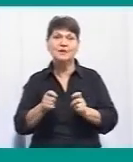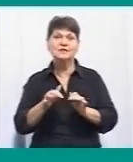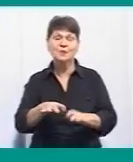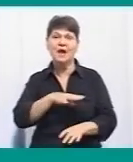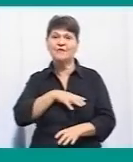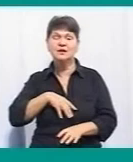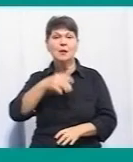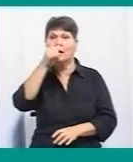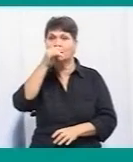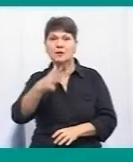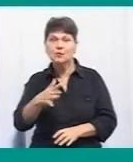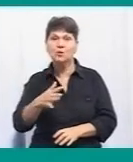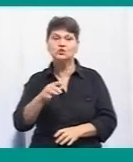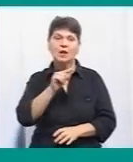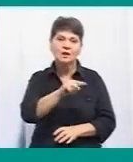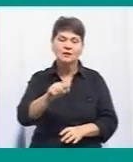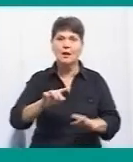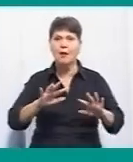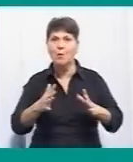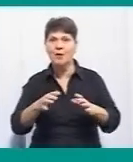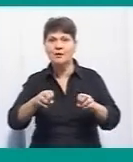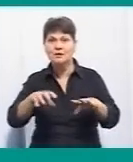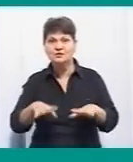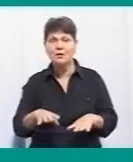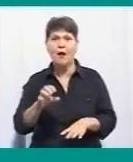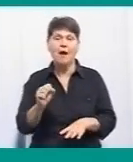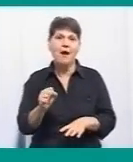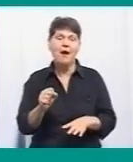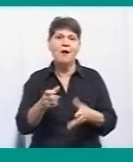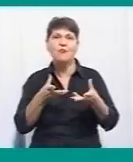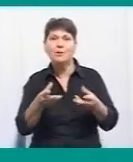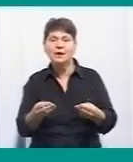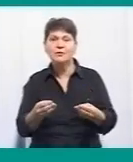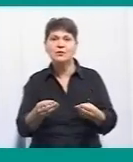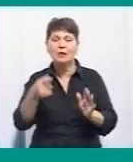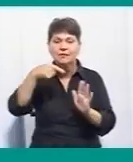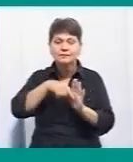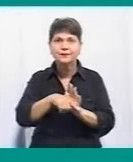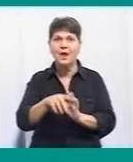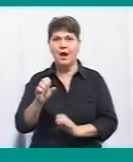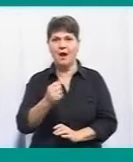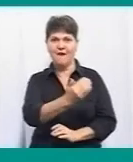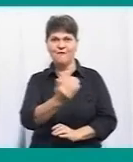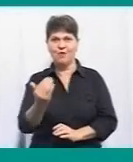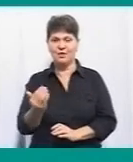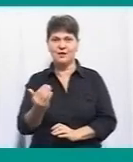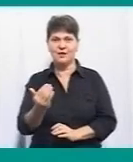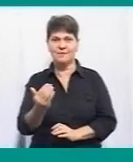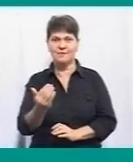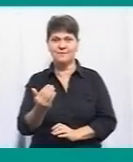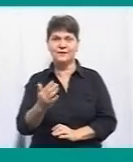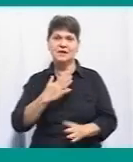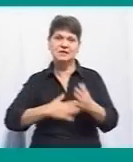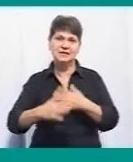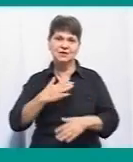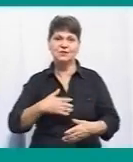ветеранів не можемо деякі моменти рішити, або десь підклинутися в них, а вони з